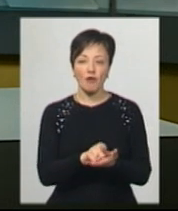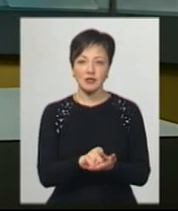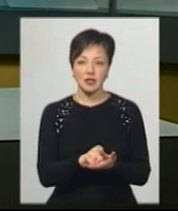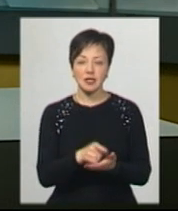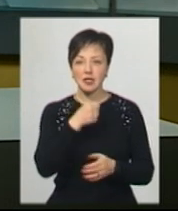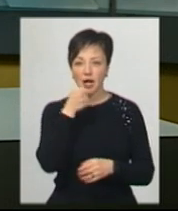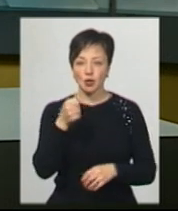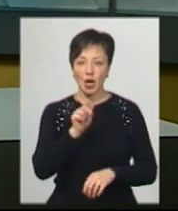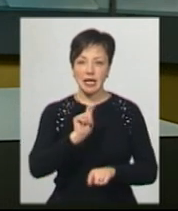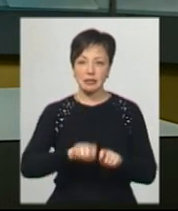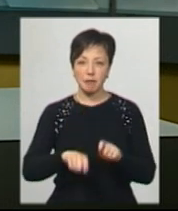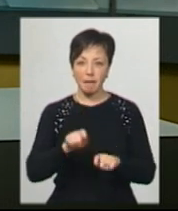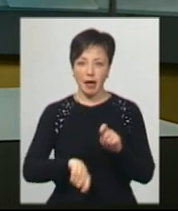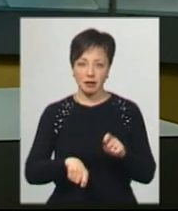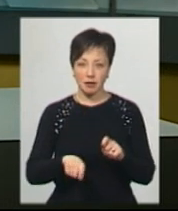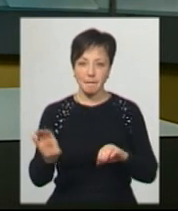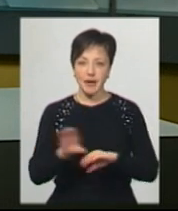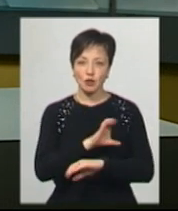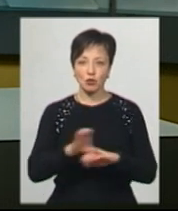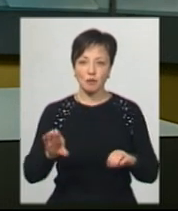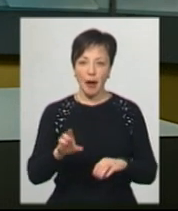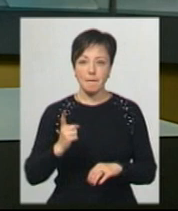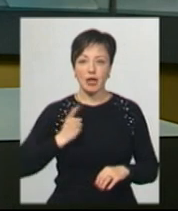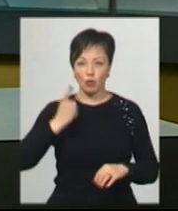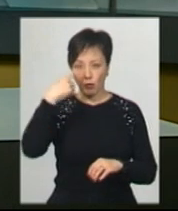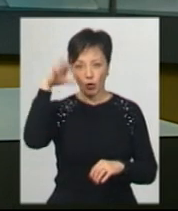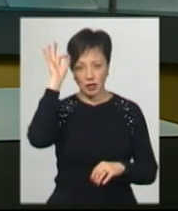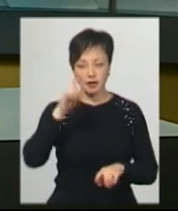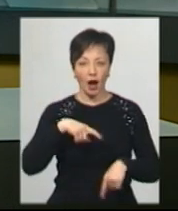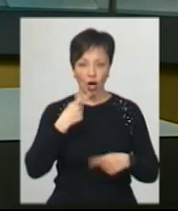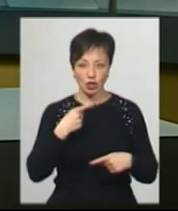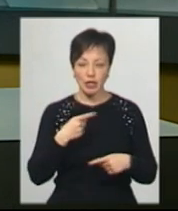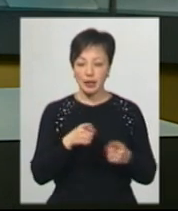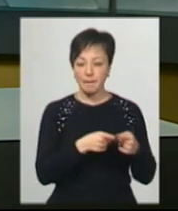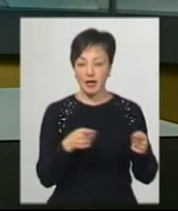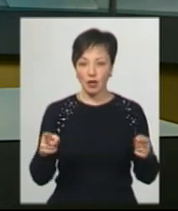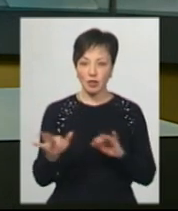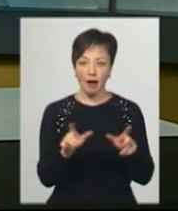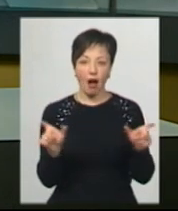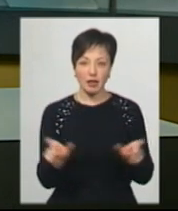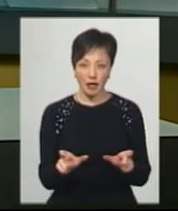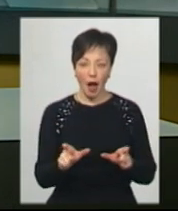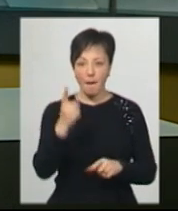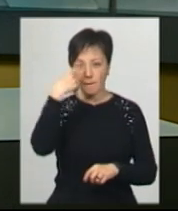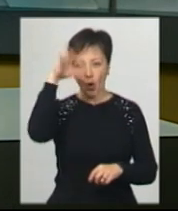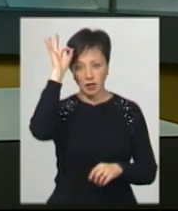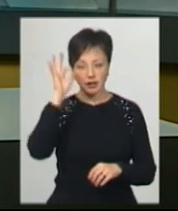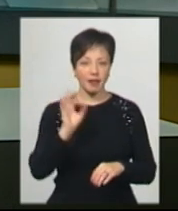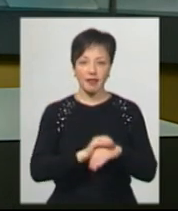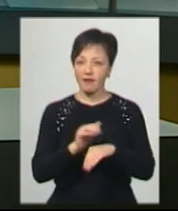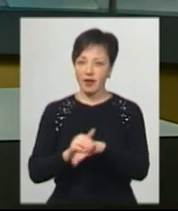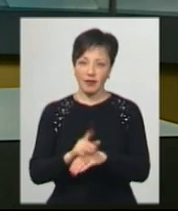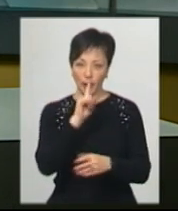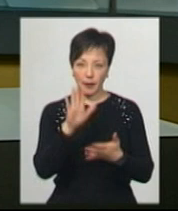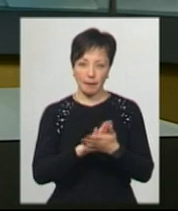'язки старшого інспектора пресслужби патрульної поліції Роксолана Вавреню каже, за період дії карантину патрульна поліція не виявила